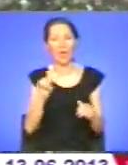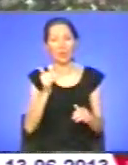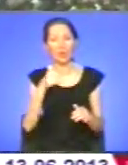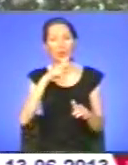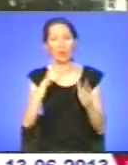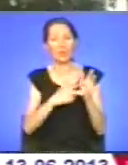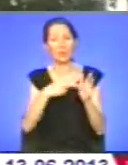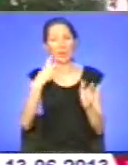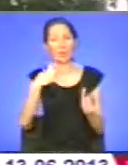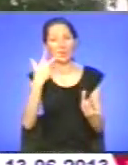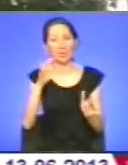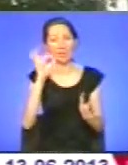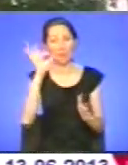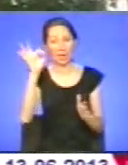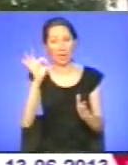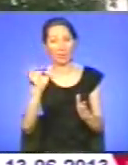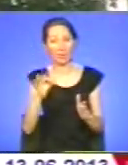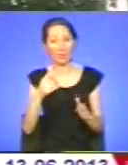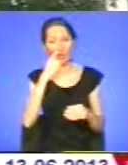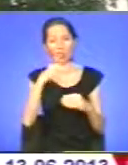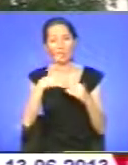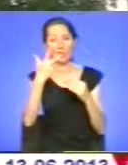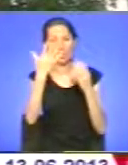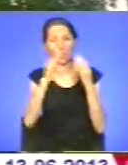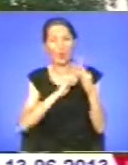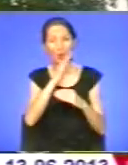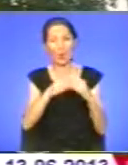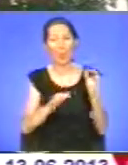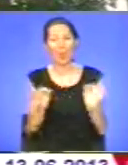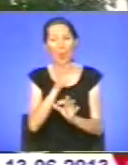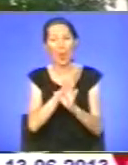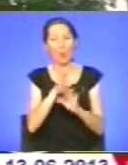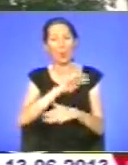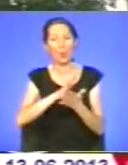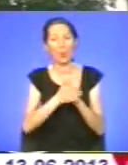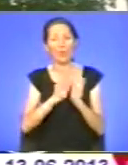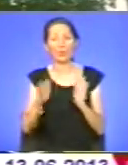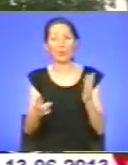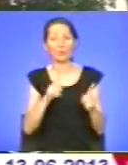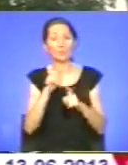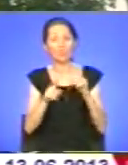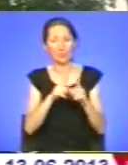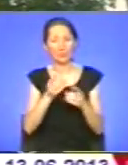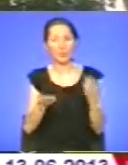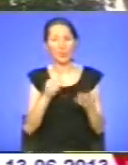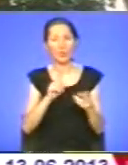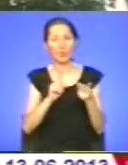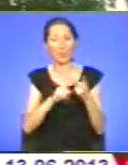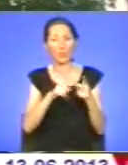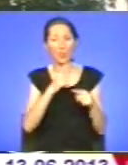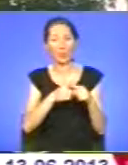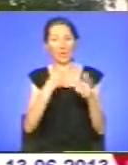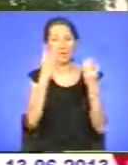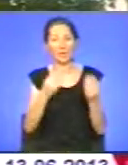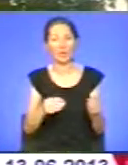градуси. В найближчі три доби все ж таки погодні умови будуть нестійкими. Можливі, в другій половині дня короткочасні